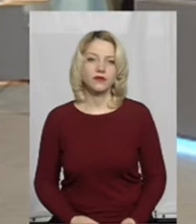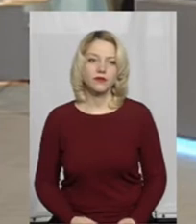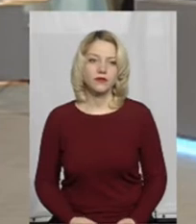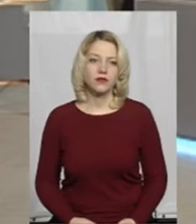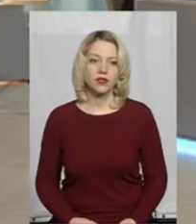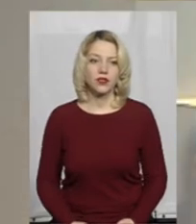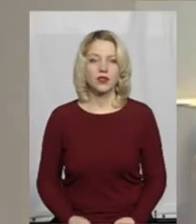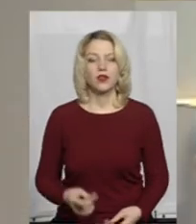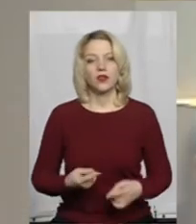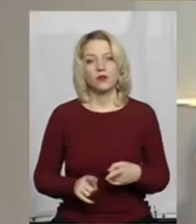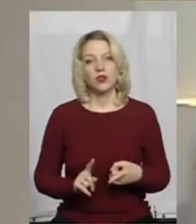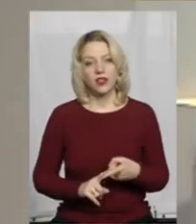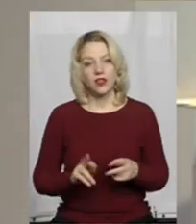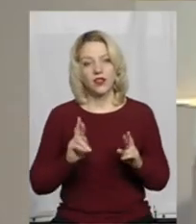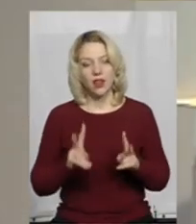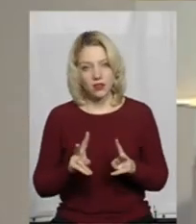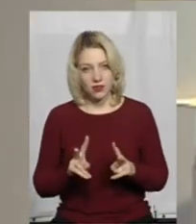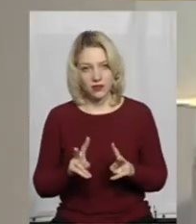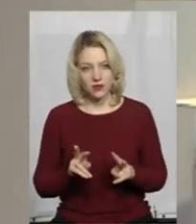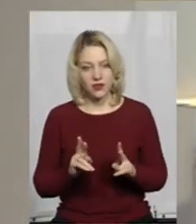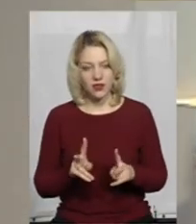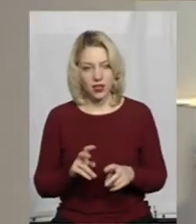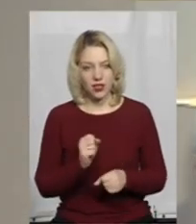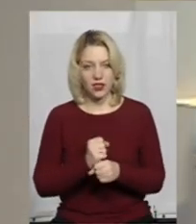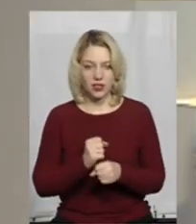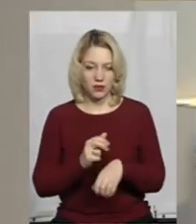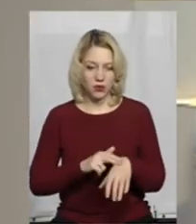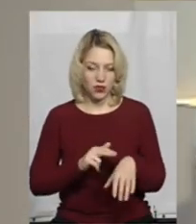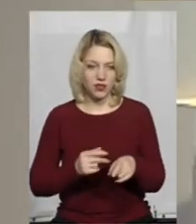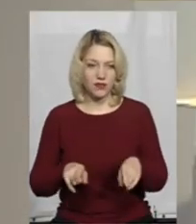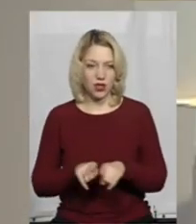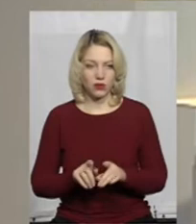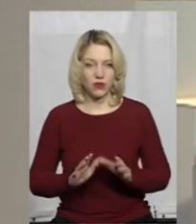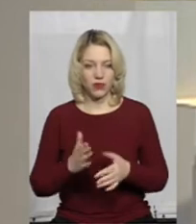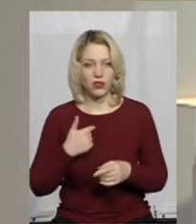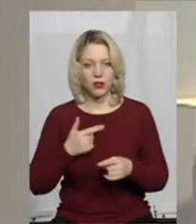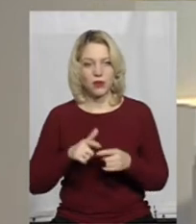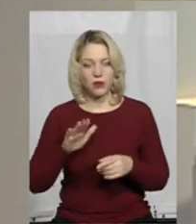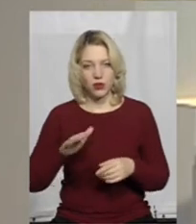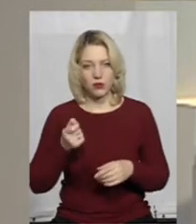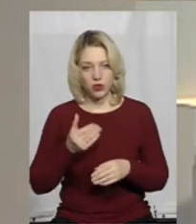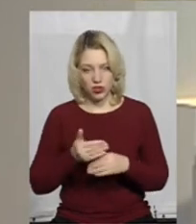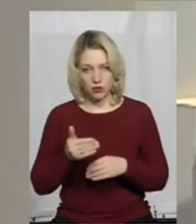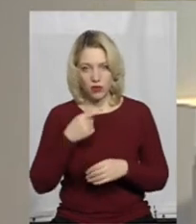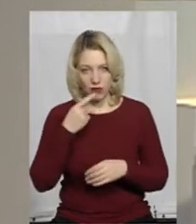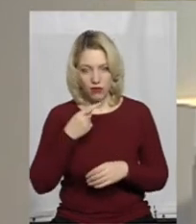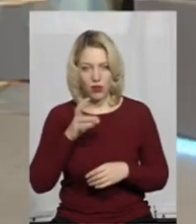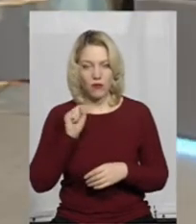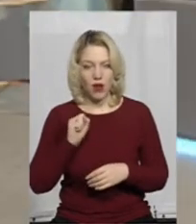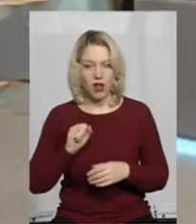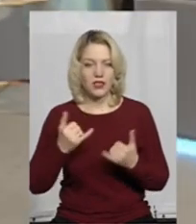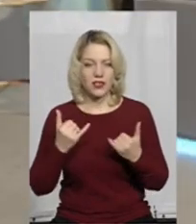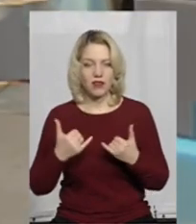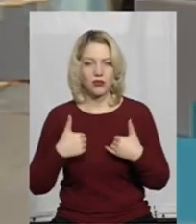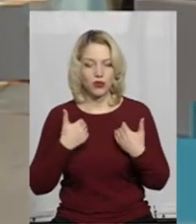Про те, як діє поліція в цьому випадку, ми трошки згодом поговоримо. А зараз я хочу,